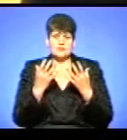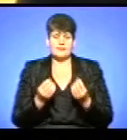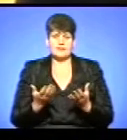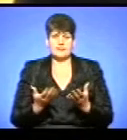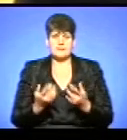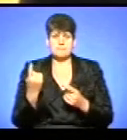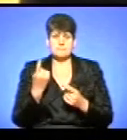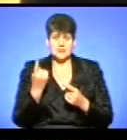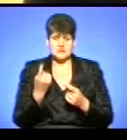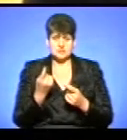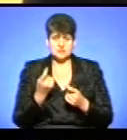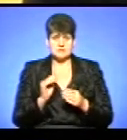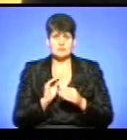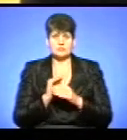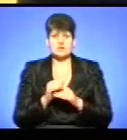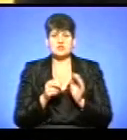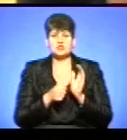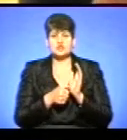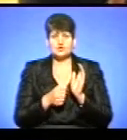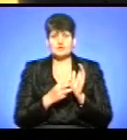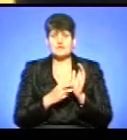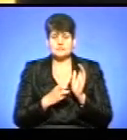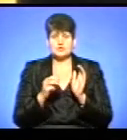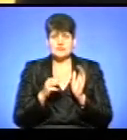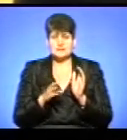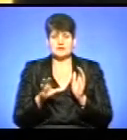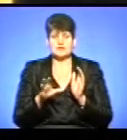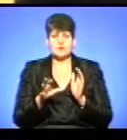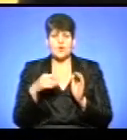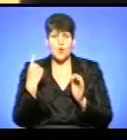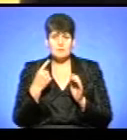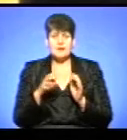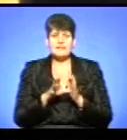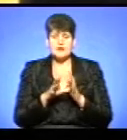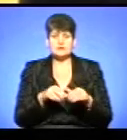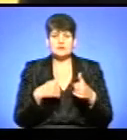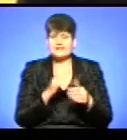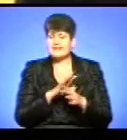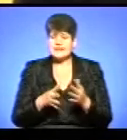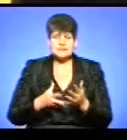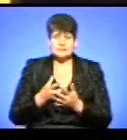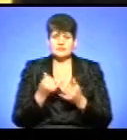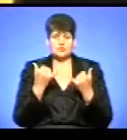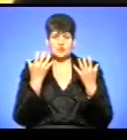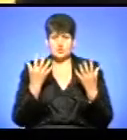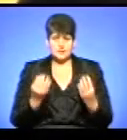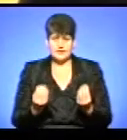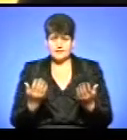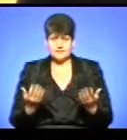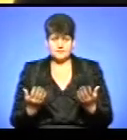Перший транш 600-800 тисяч, який нам «Обленерго» виставляє, ми не заплатили на сьогоднішній день боргуєм.